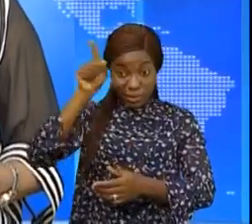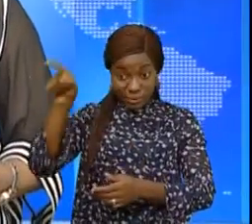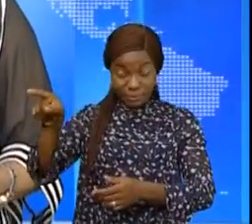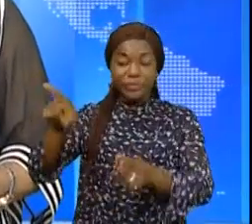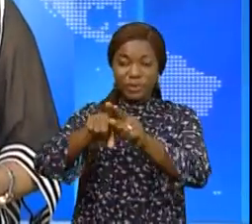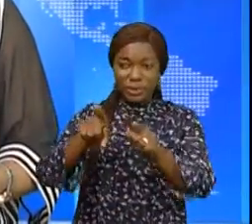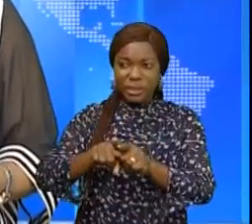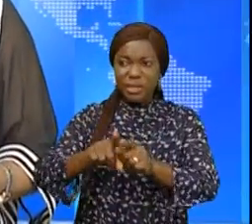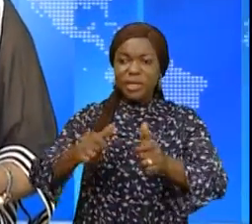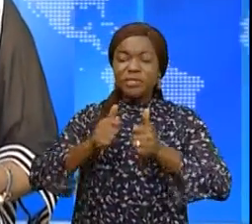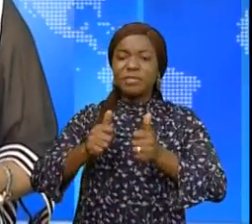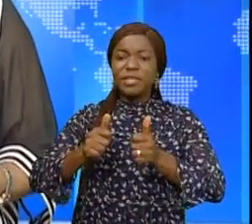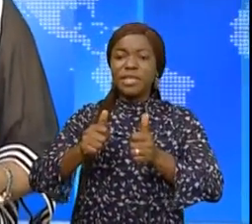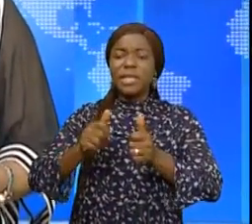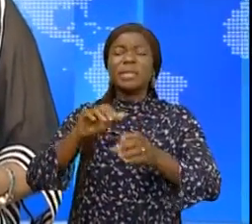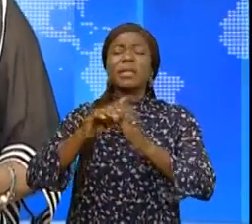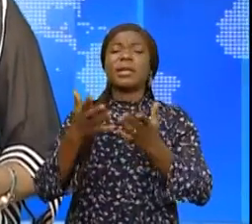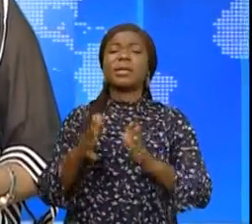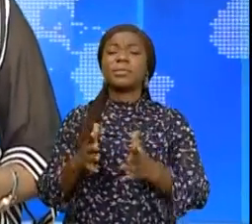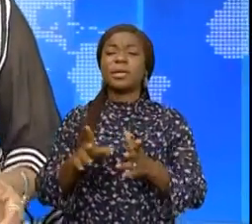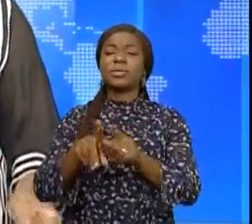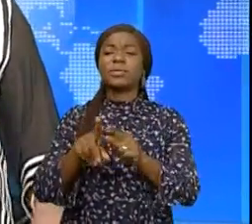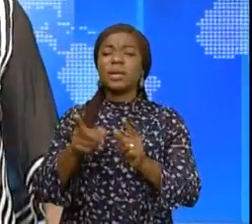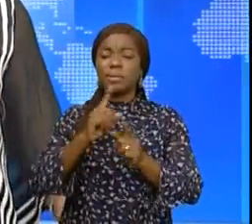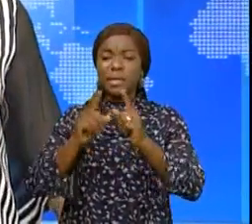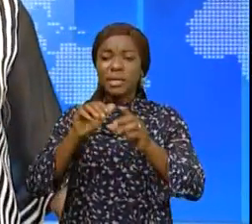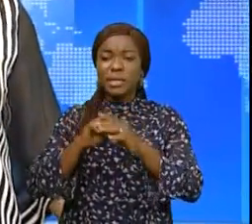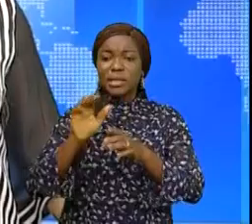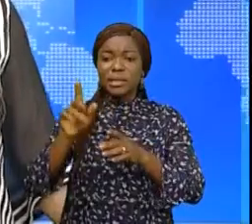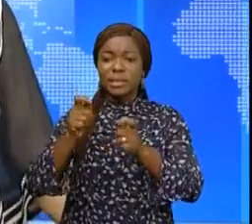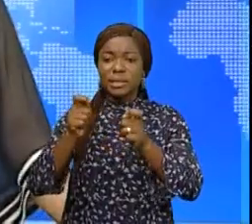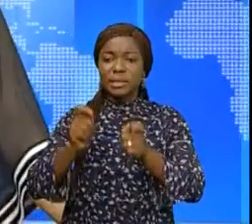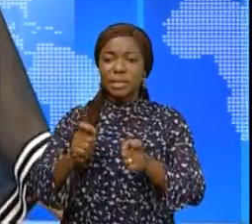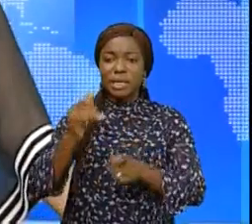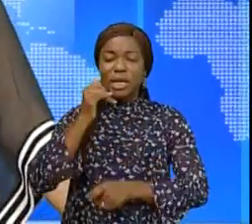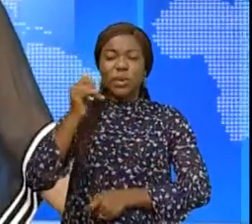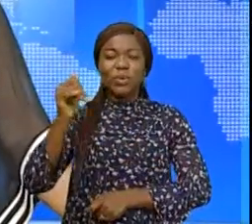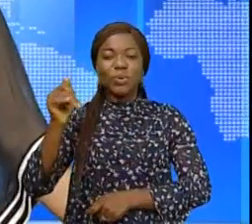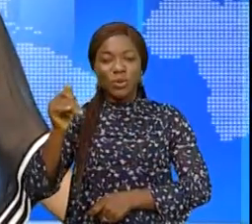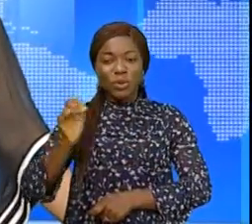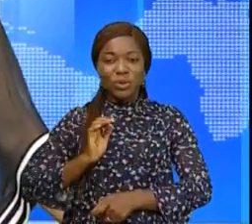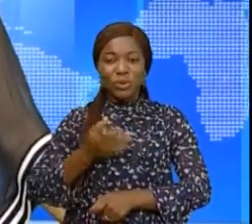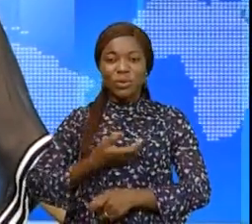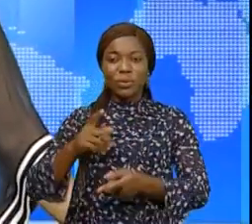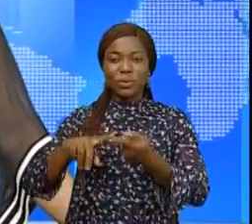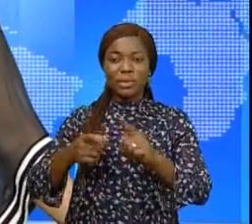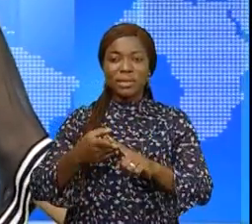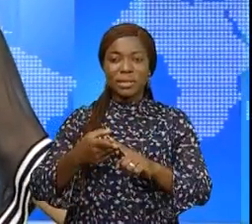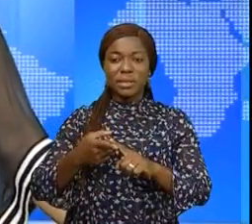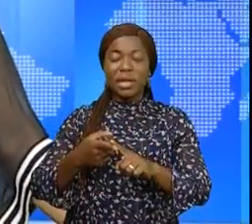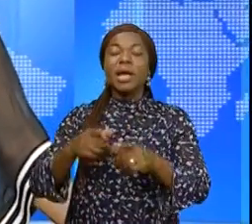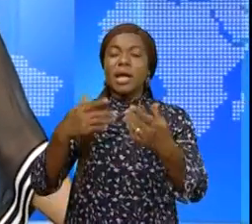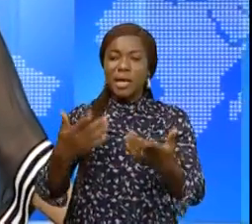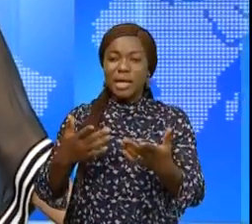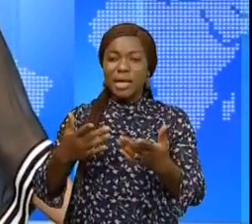vit dans la peur. Il va intervenir dans ce journal. Alors, Oscar Mbal, si vous m'écoutez, les